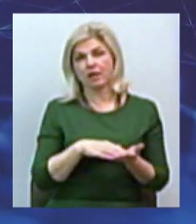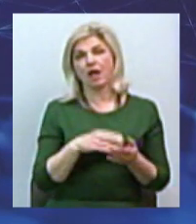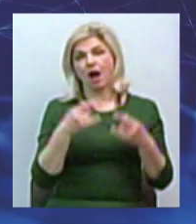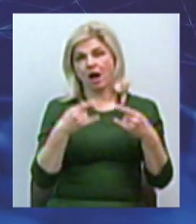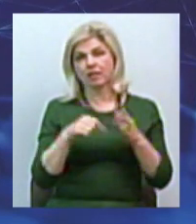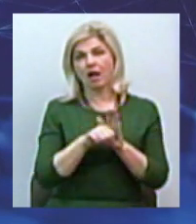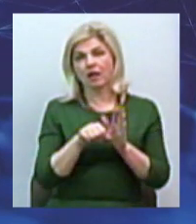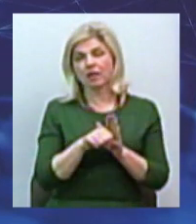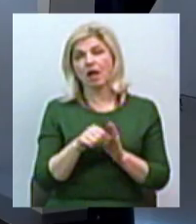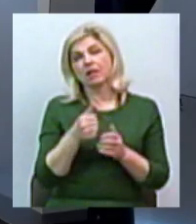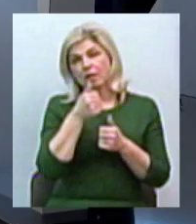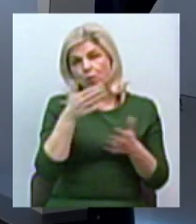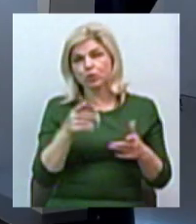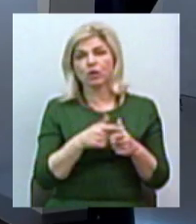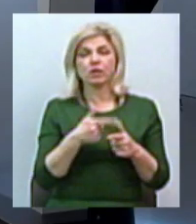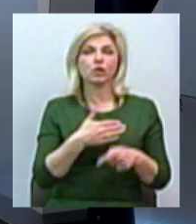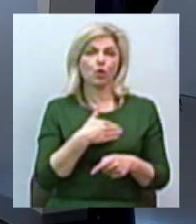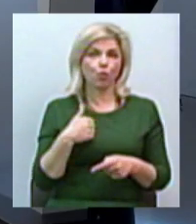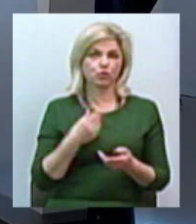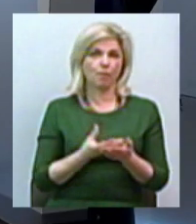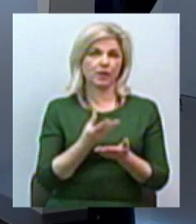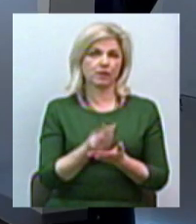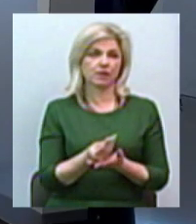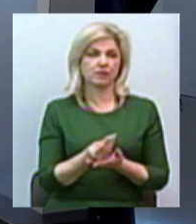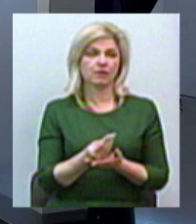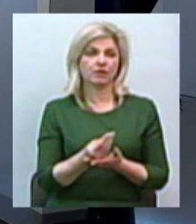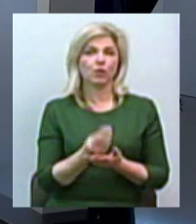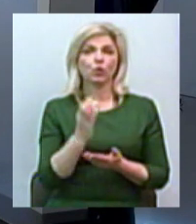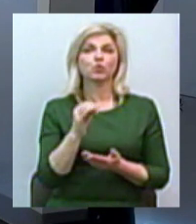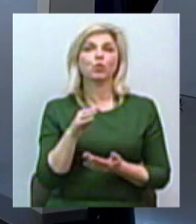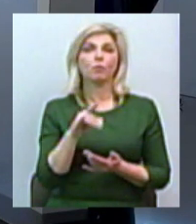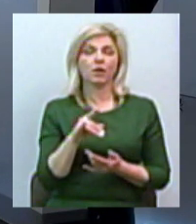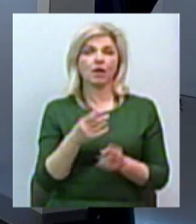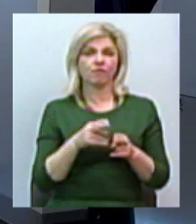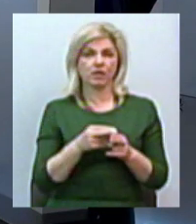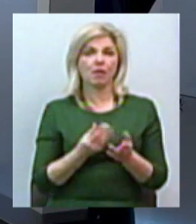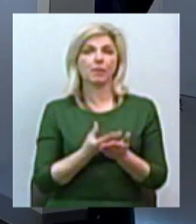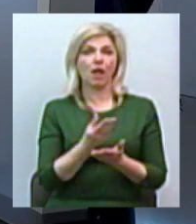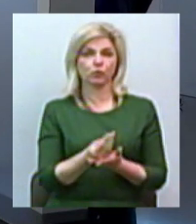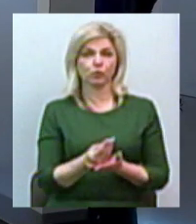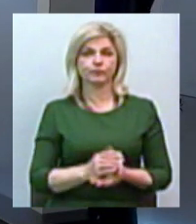але не можуть або не хочуть платити ці суми, цю абонплату?